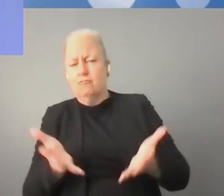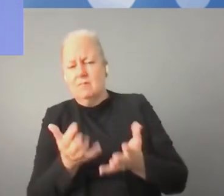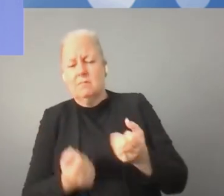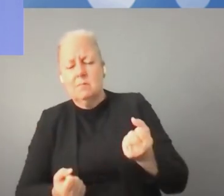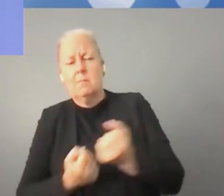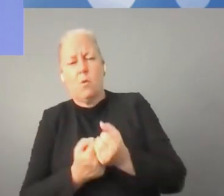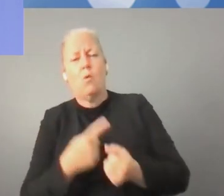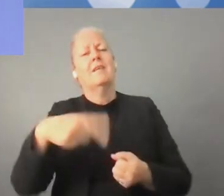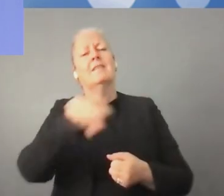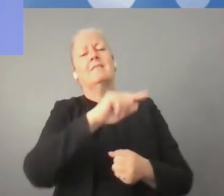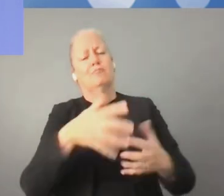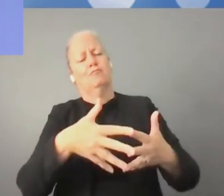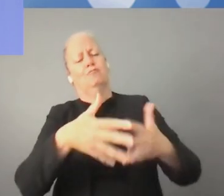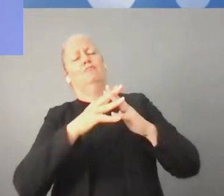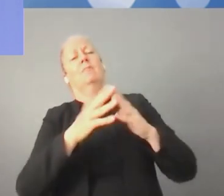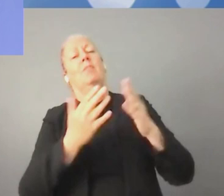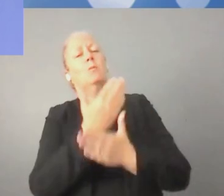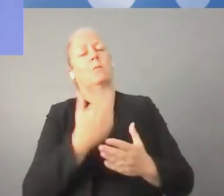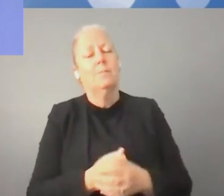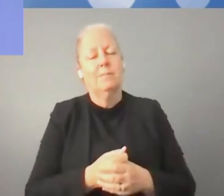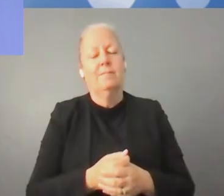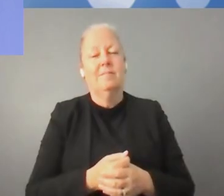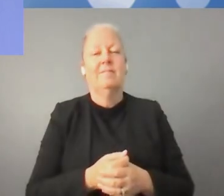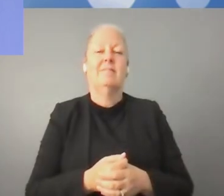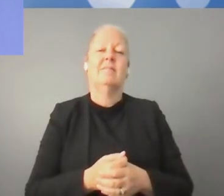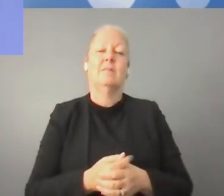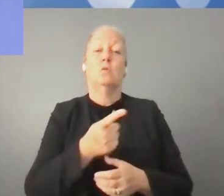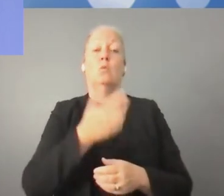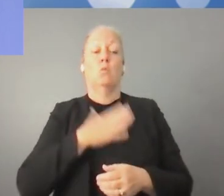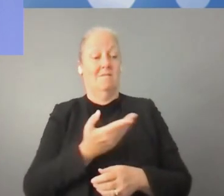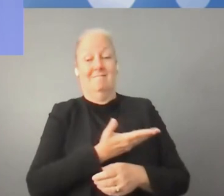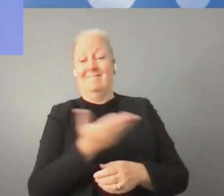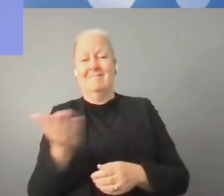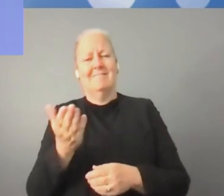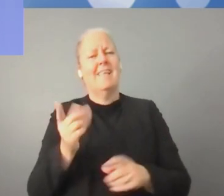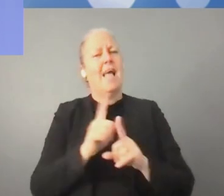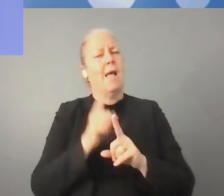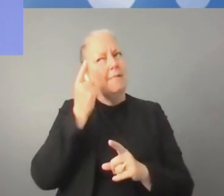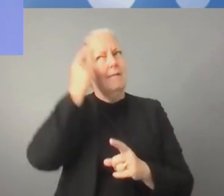السيد كيف يمكن أن نرغب الشركات الجديدة